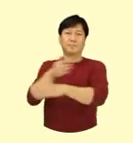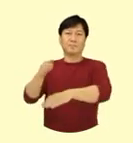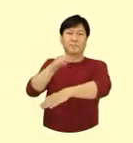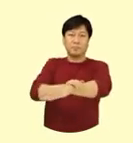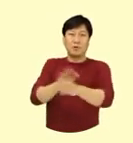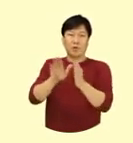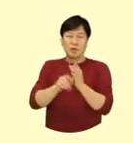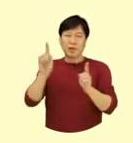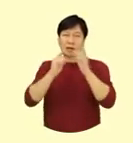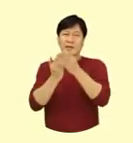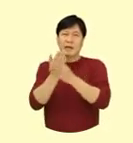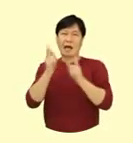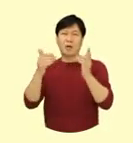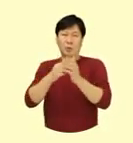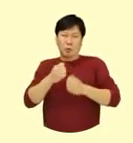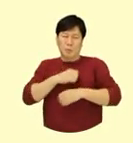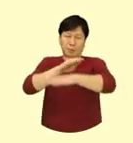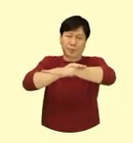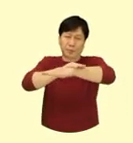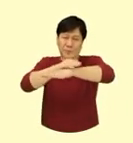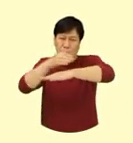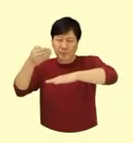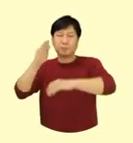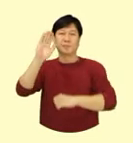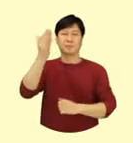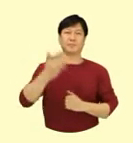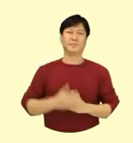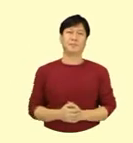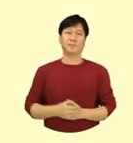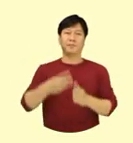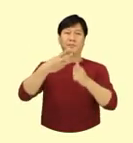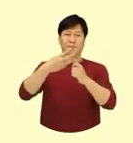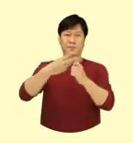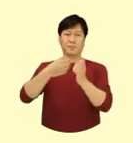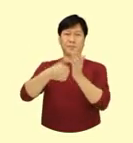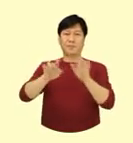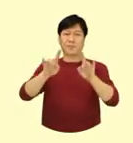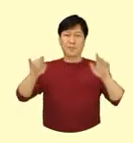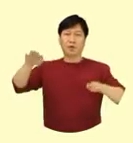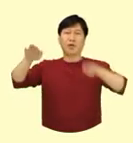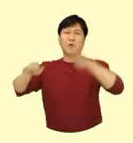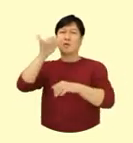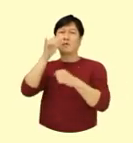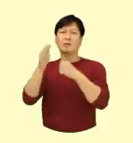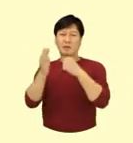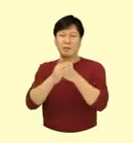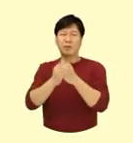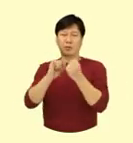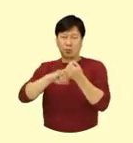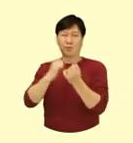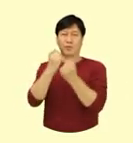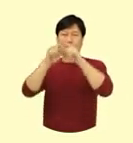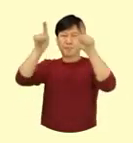서서히 상처에서 떼어내야 합니다. 제품마다 차이가 있을 수 있으니 제품 설명서를 반드시 읽어 숙지 후